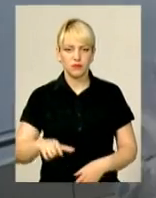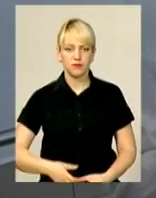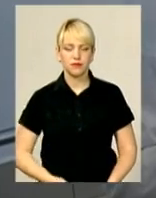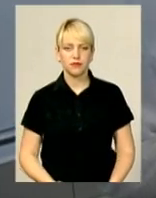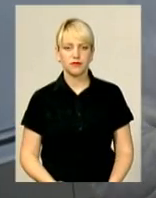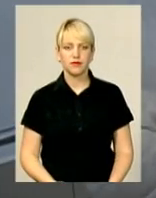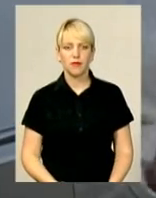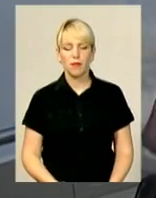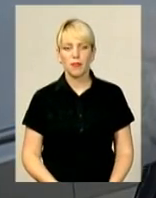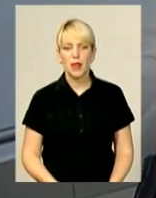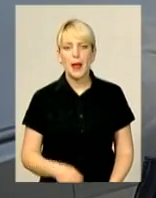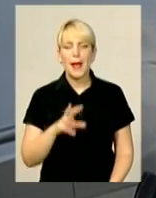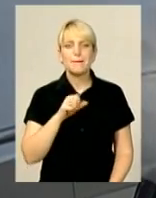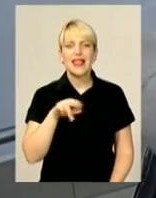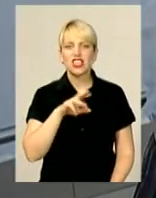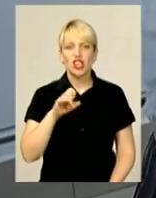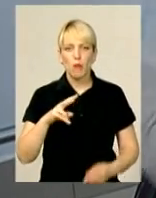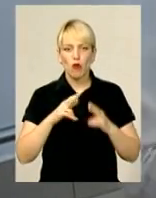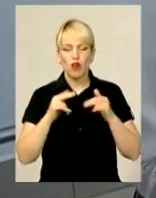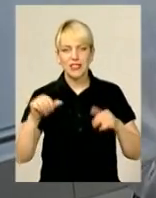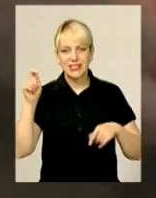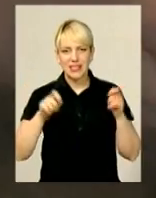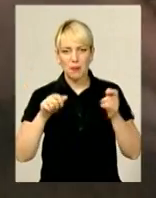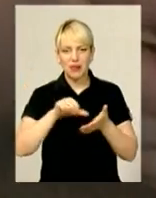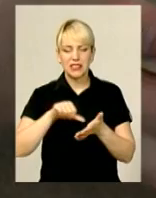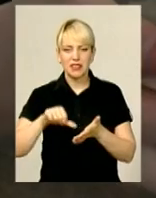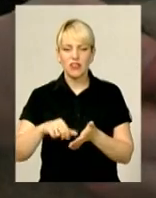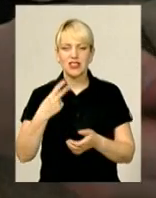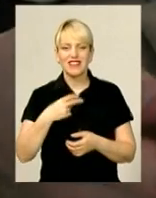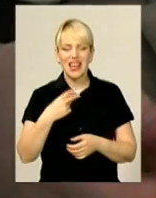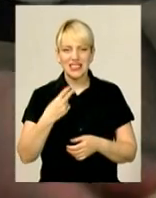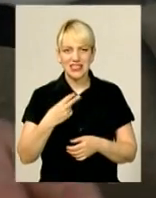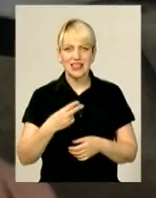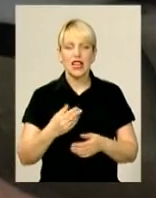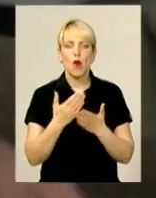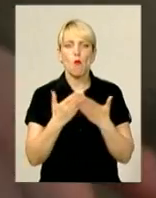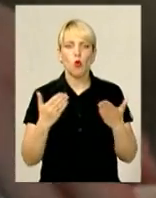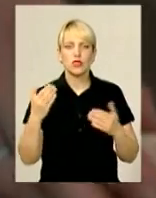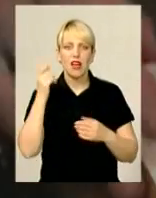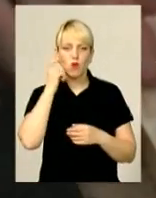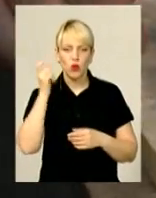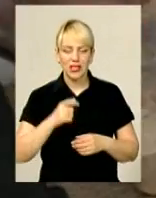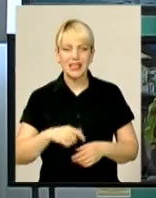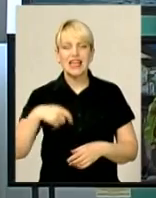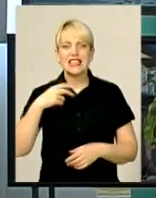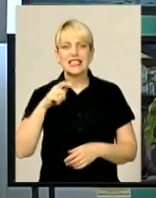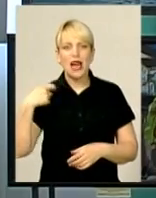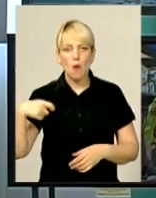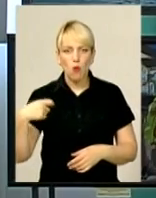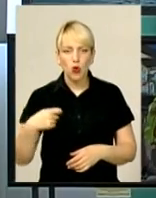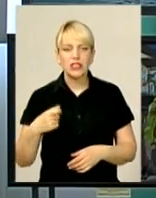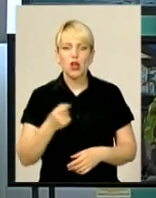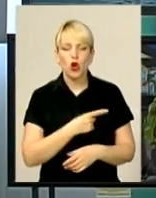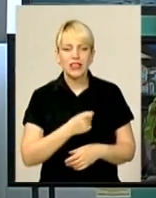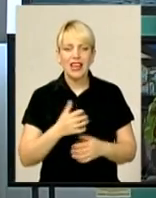До Можибільської фортеці з'їхалися представники майже двох десятків українських музеїв. Із Запорізької, Одеської, Херсонської,